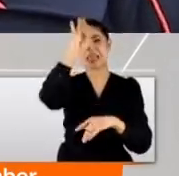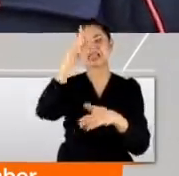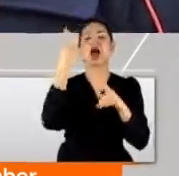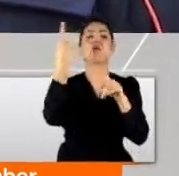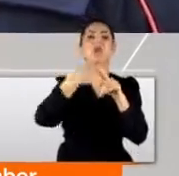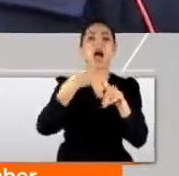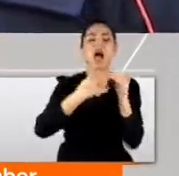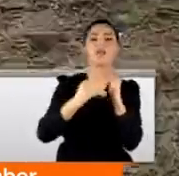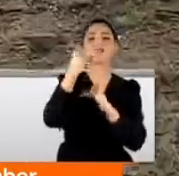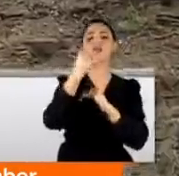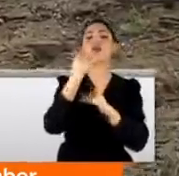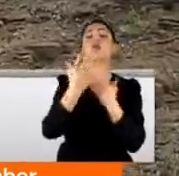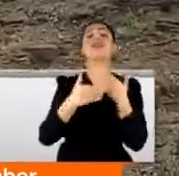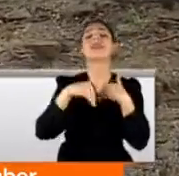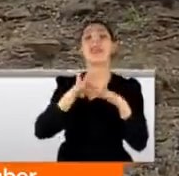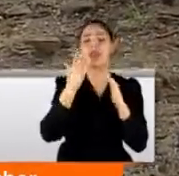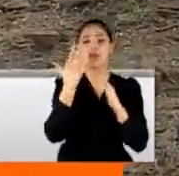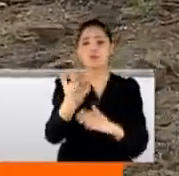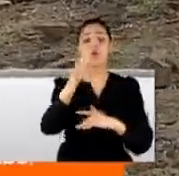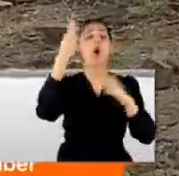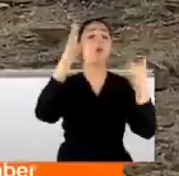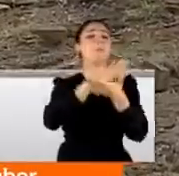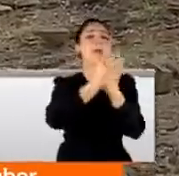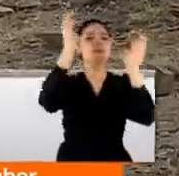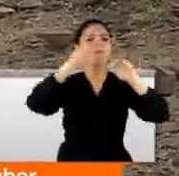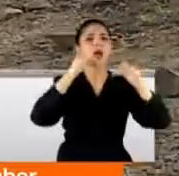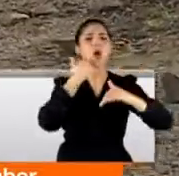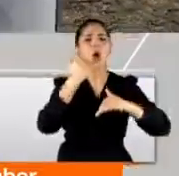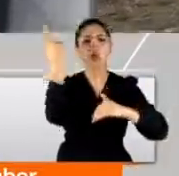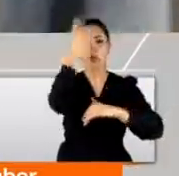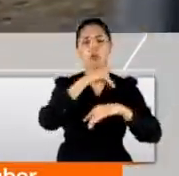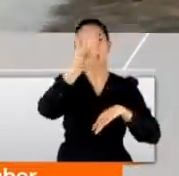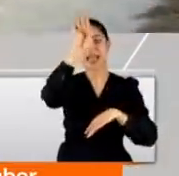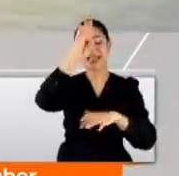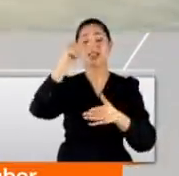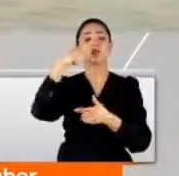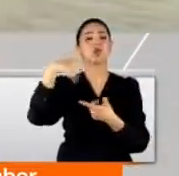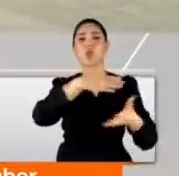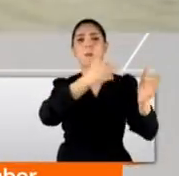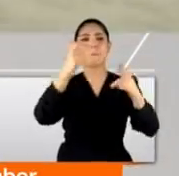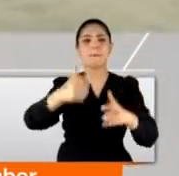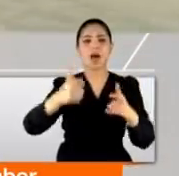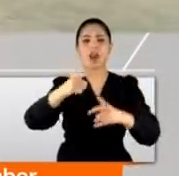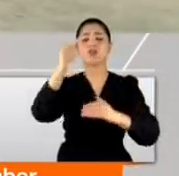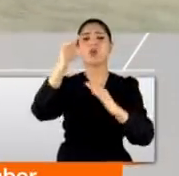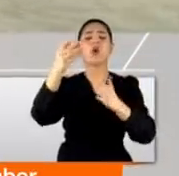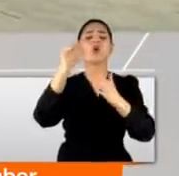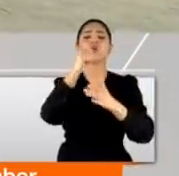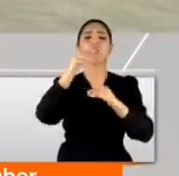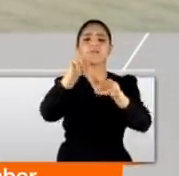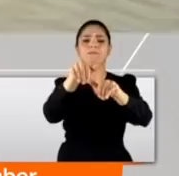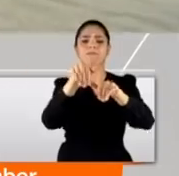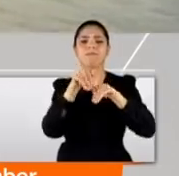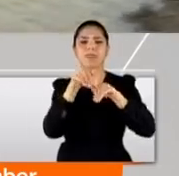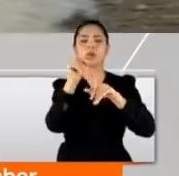Çok bir yüksek oran değil. Beklenen mevsim yağışlarının düşmemesi nedeniyle İstanbul barajlarındaki su seviyesi oldukça geriye